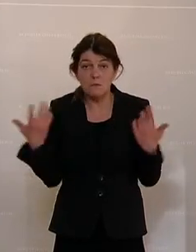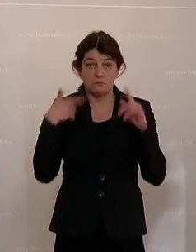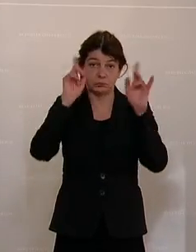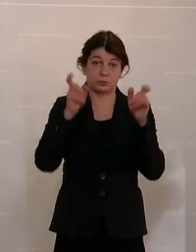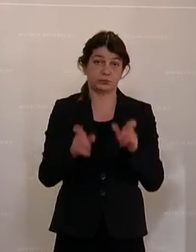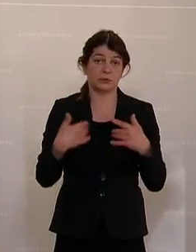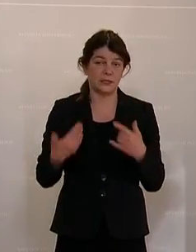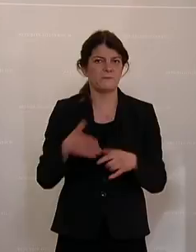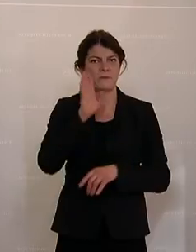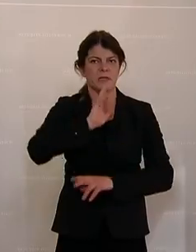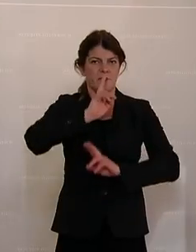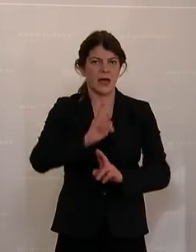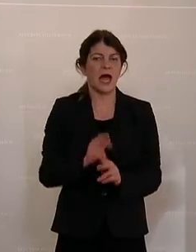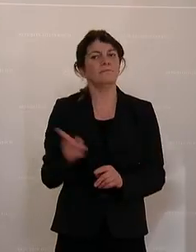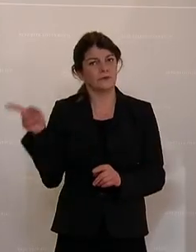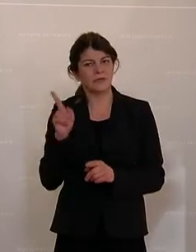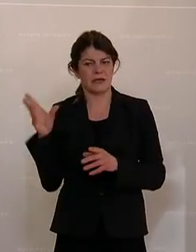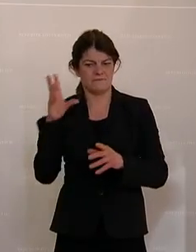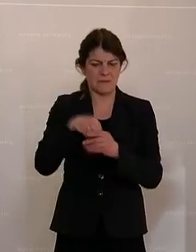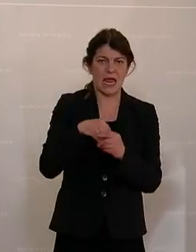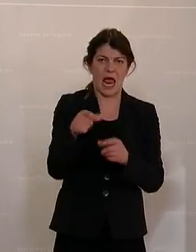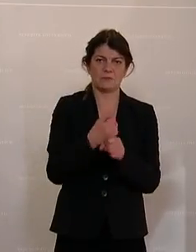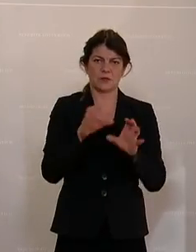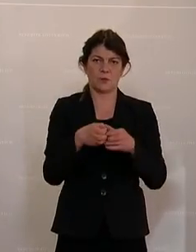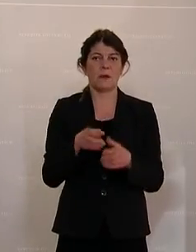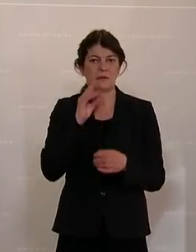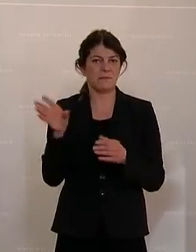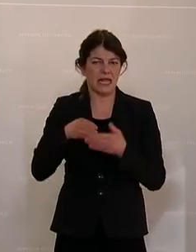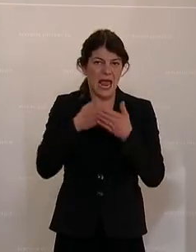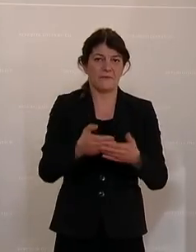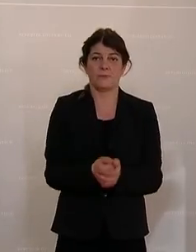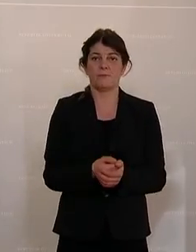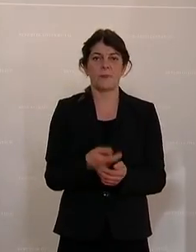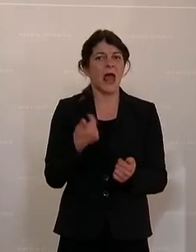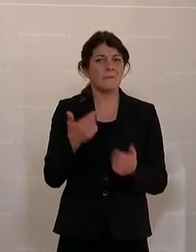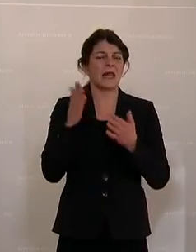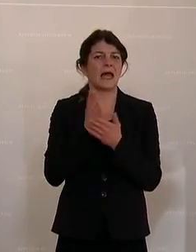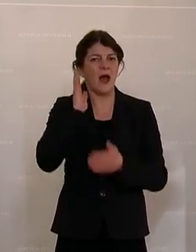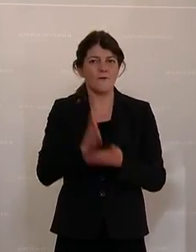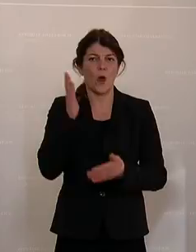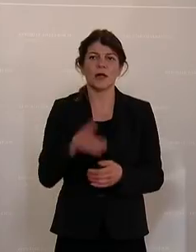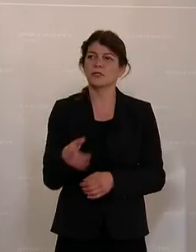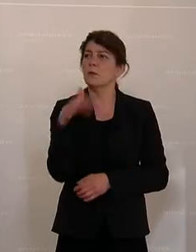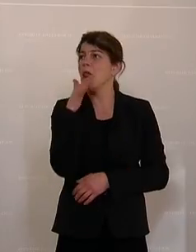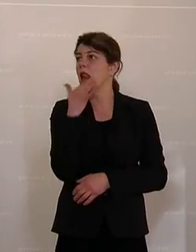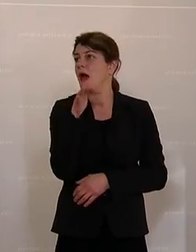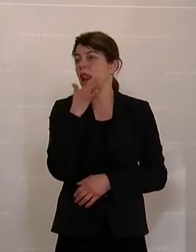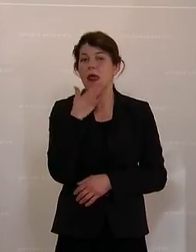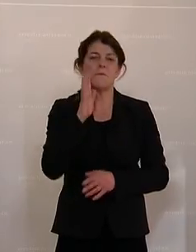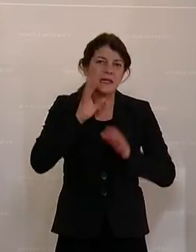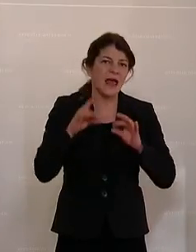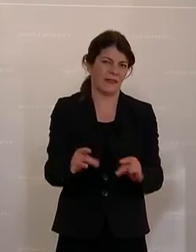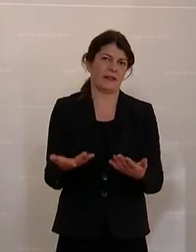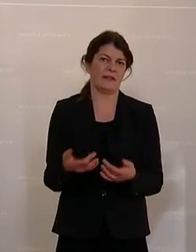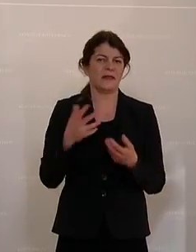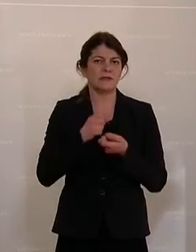bitte Sie wirklich, binden Sie sich ein in dieser Arbeitsgruppe, helfen Sie mit, hören Sie endlich einmal auf zu reden, handeln Sie und helfen